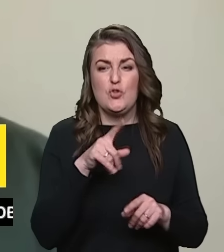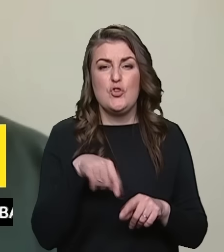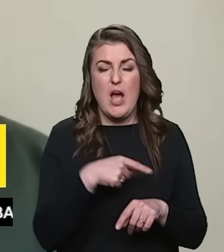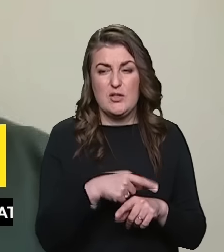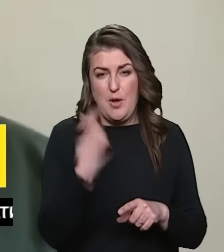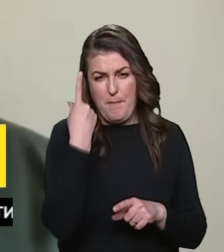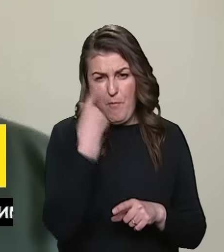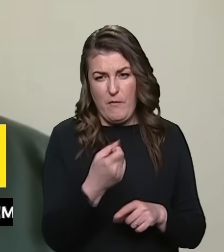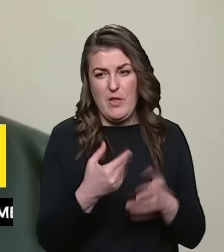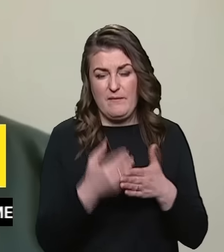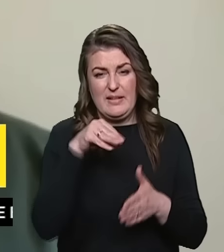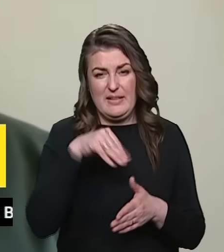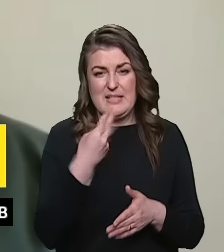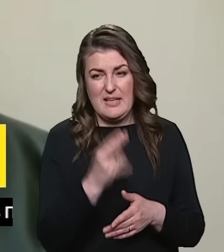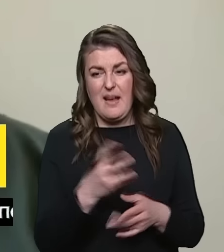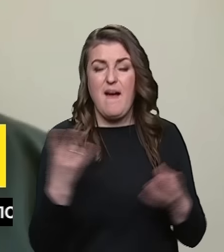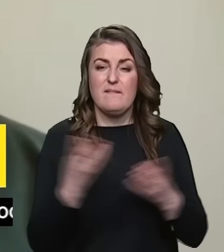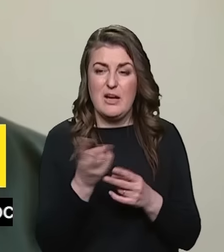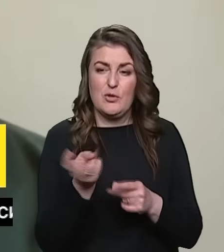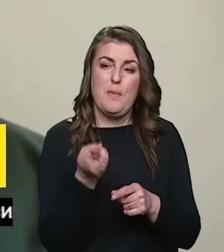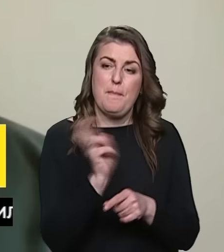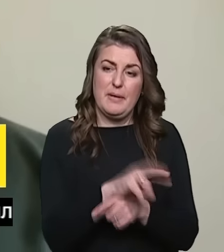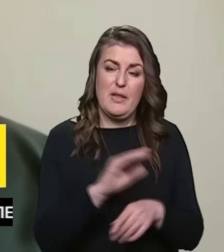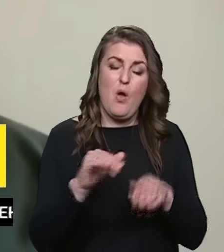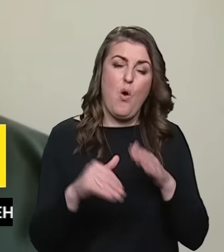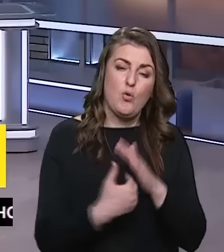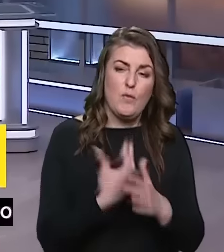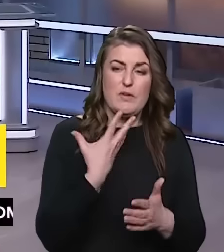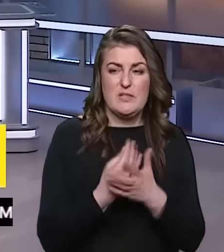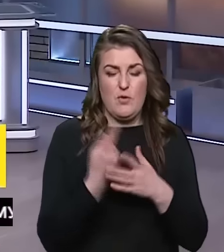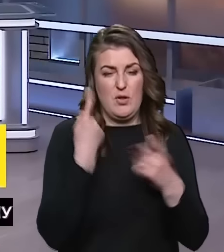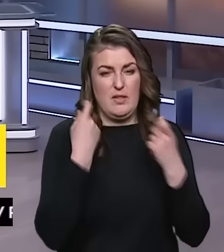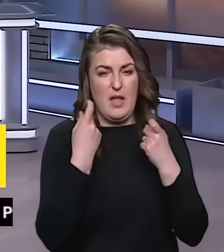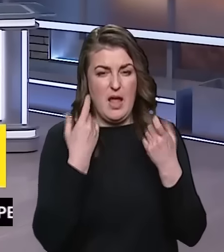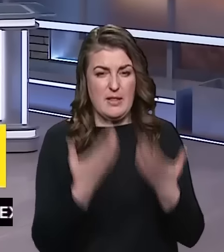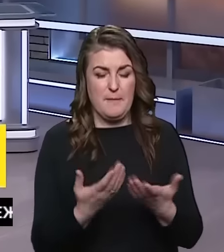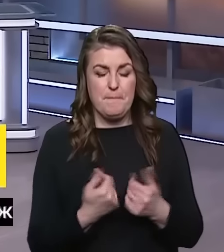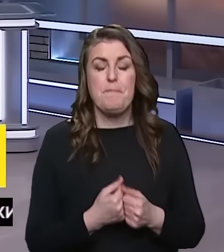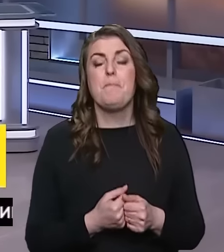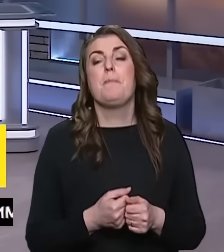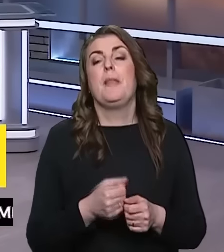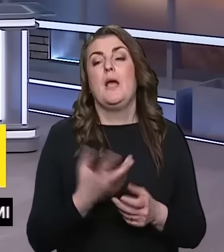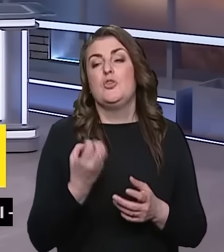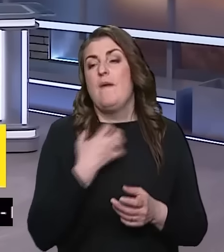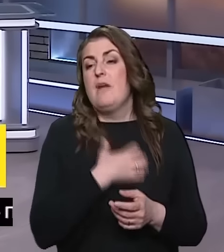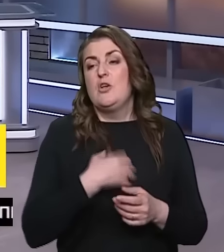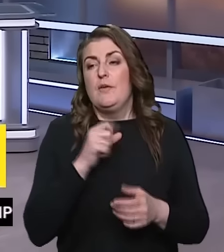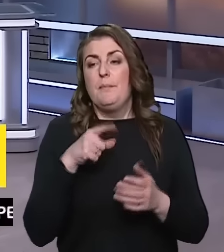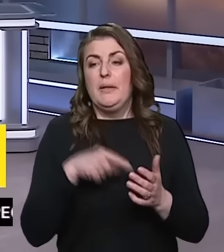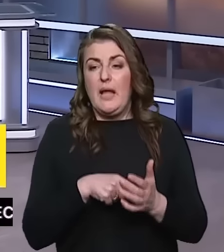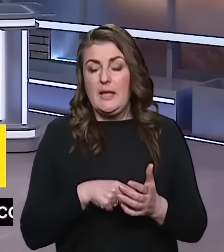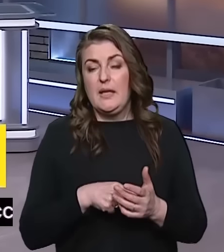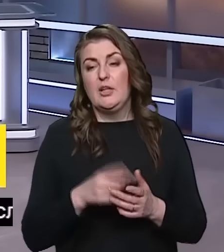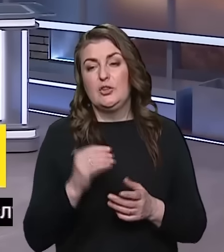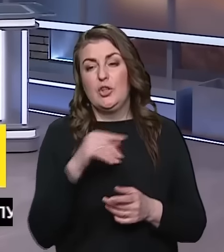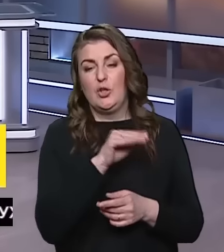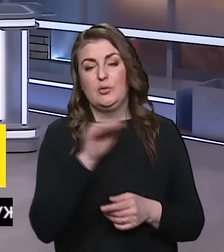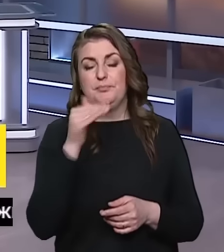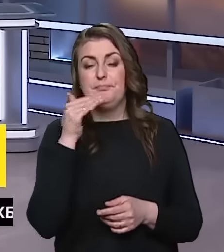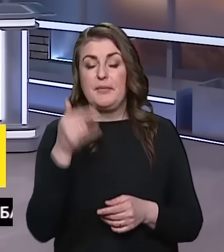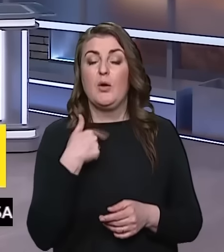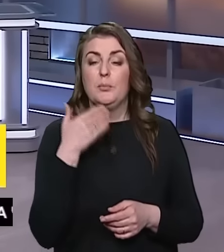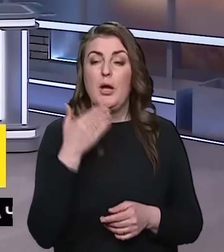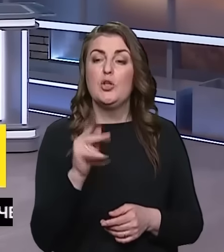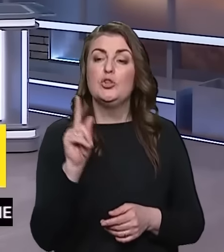часу повідомлення від ТЦК, варто піти і навити свої дані. Пані Оксано, іще важливе питання. Ще Толік хоче